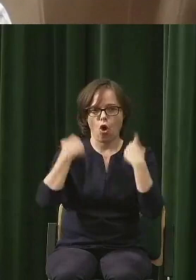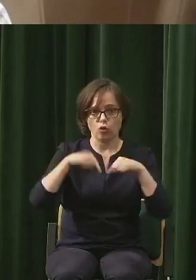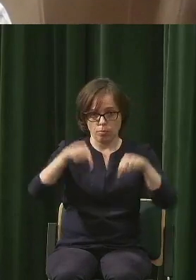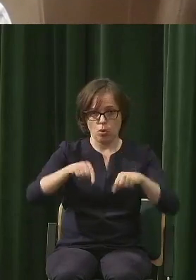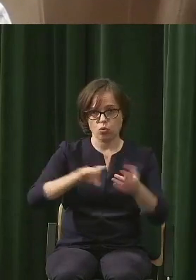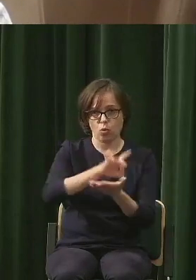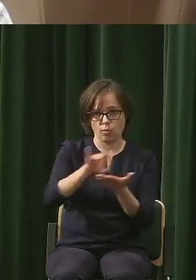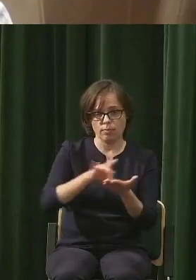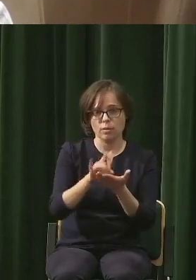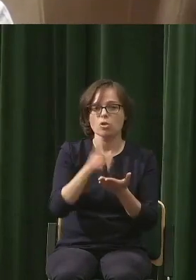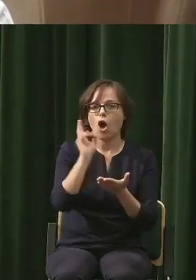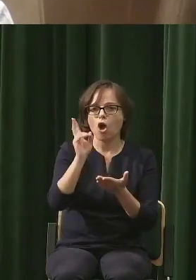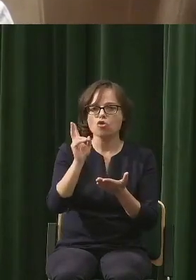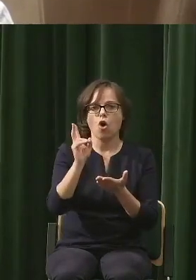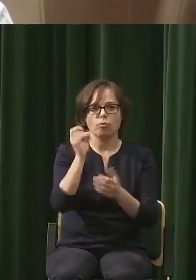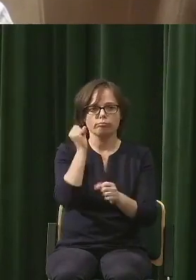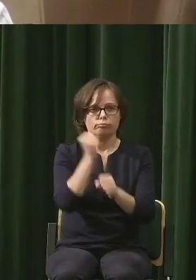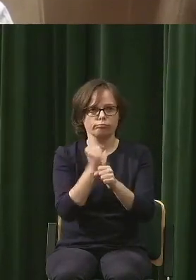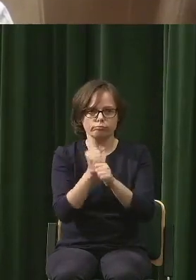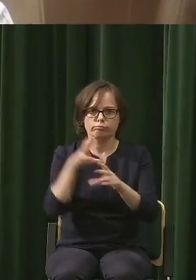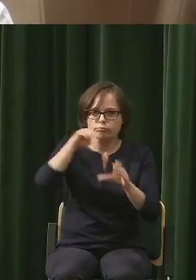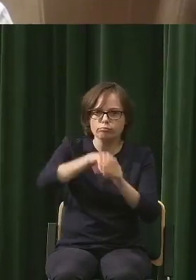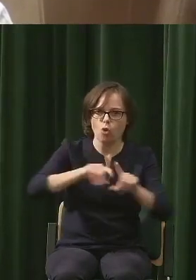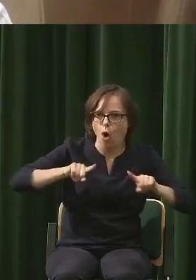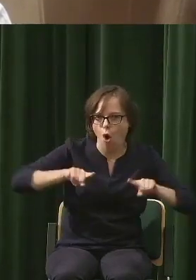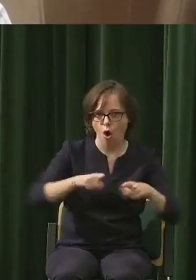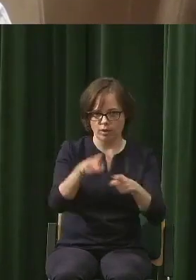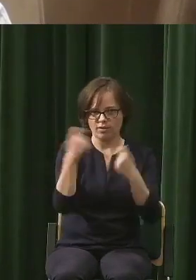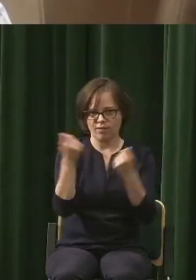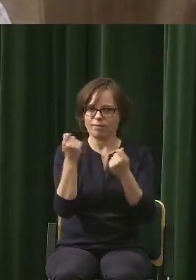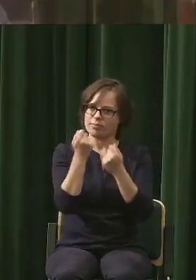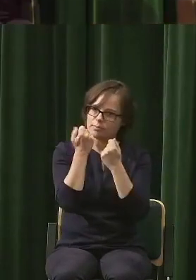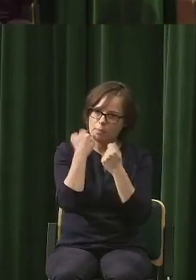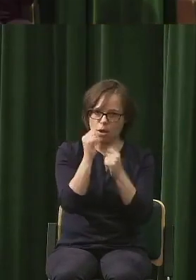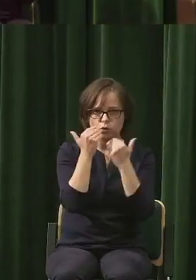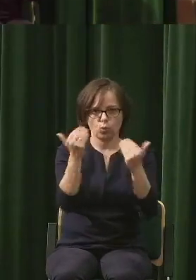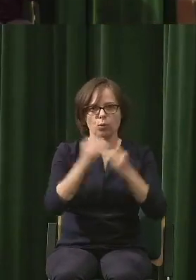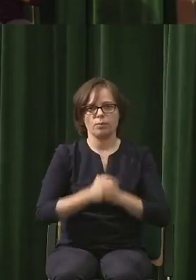gminy, które były zaangażowane w organizację tego festiwalu. Dziękuję.